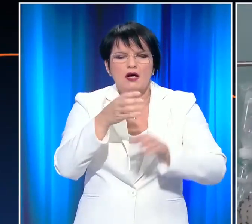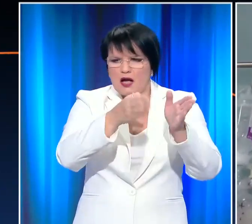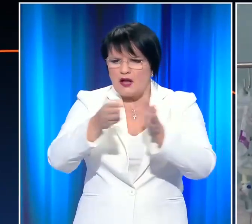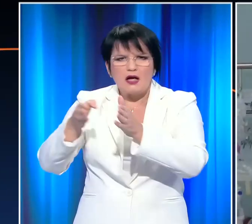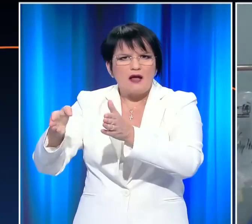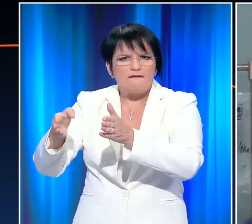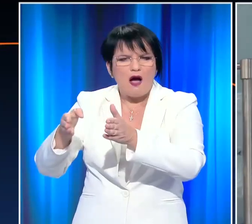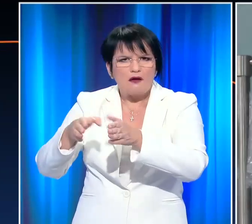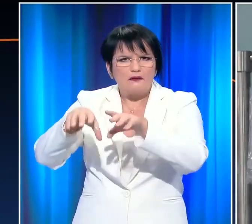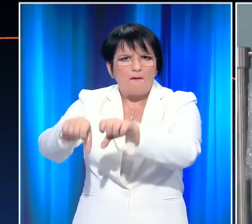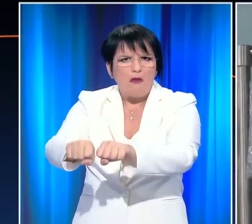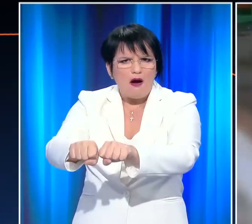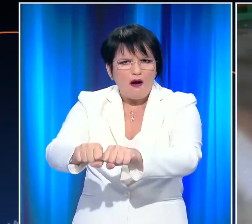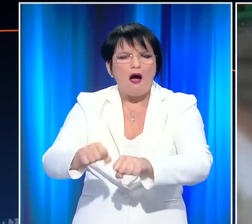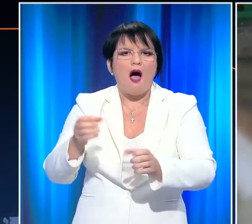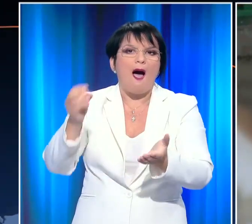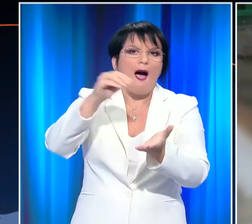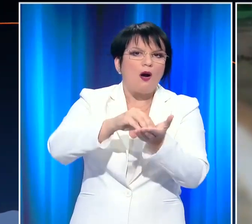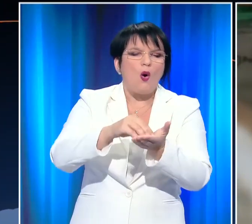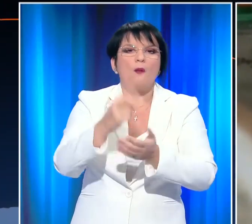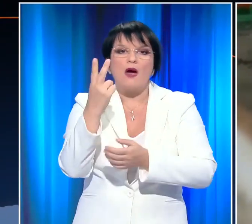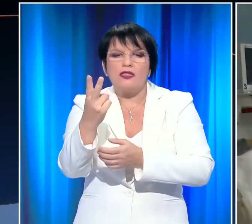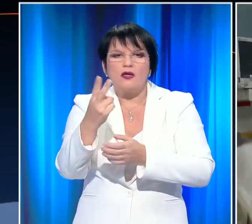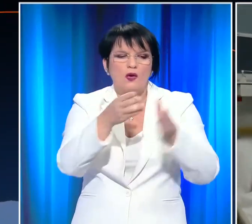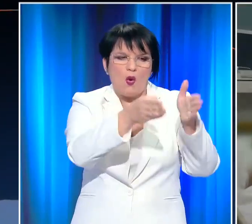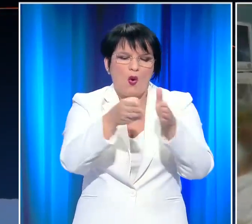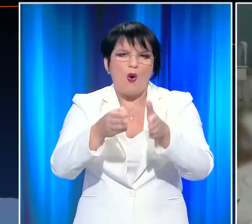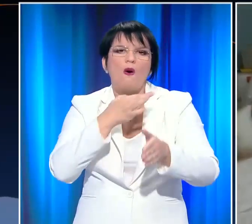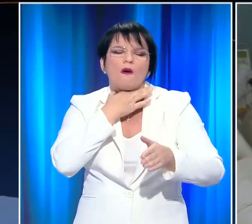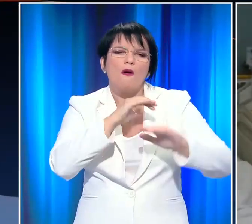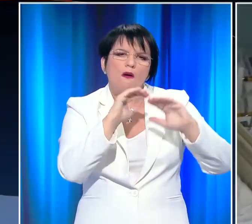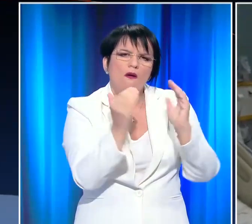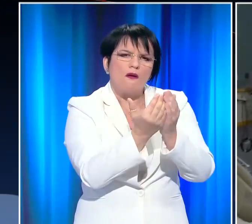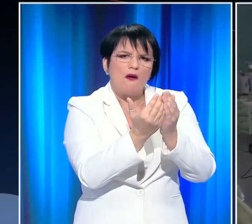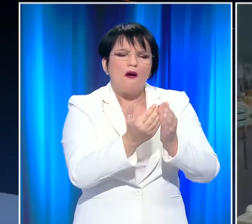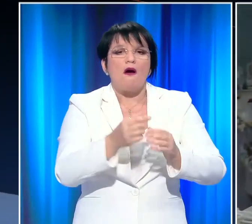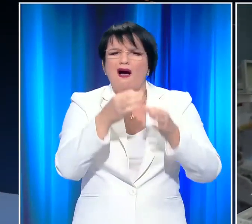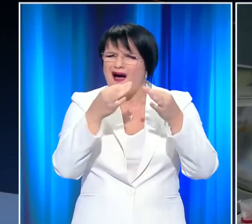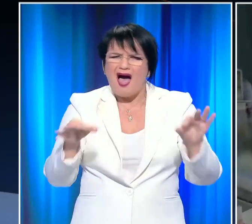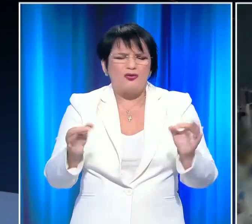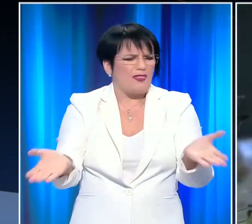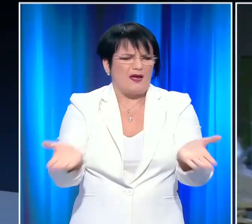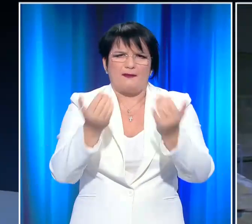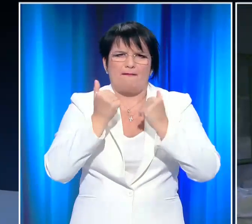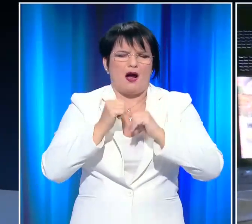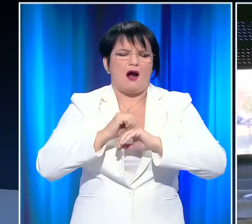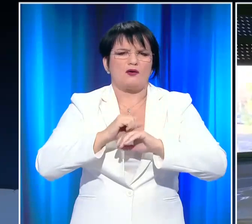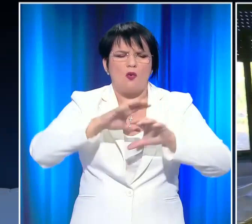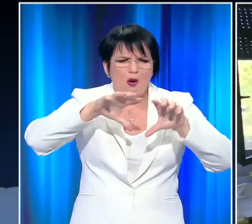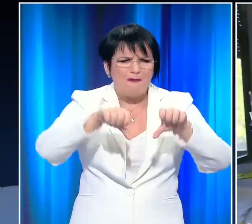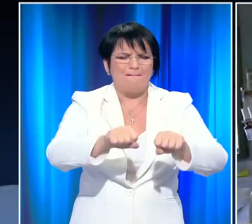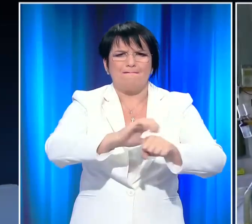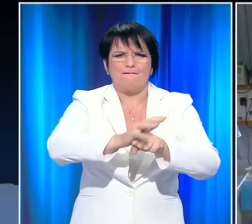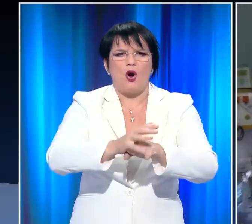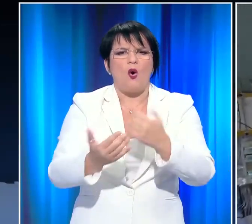Μονάδας Αντατικής Θεραπείας να διασωληνώσουν δύο ασθενείς στα χειρουργία. Χωρίς κανένα κρεβάτι διαθέσιμο στη Μονάδα Αντατικής Θεραπείας άρχισε